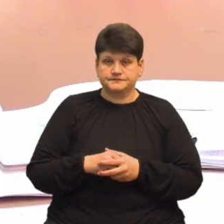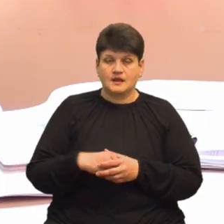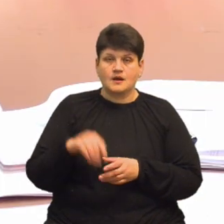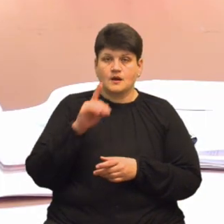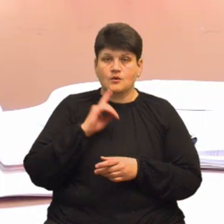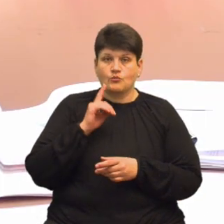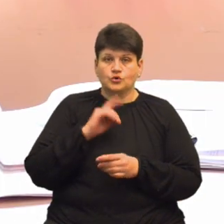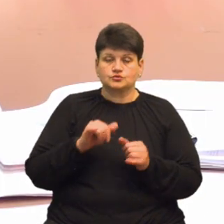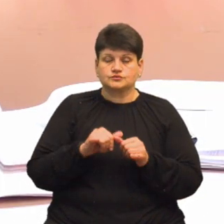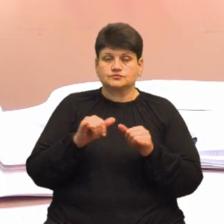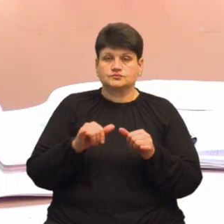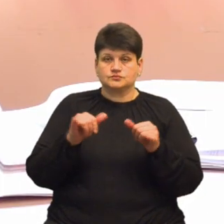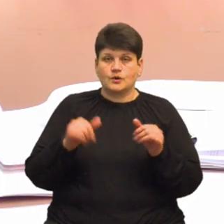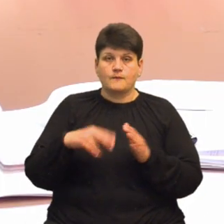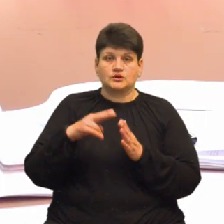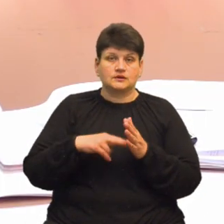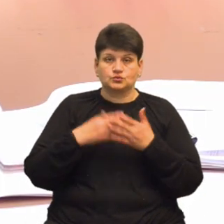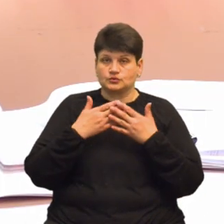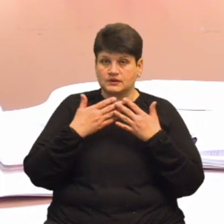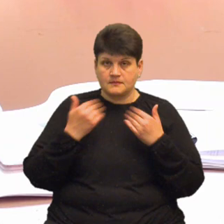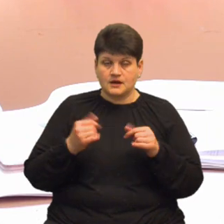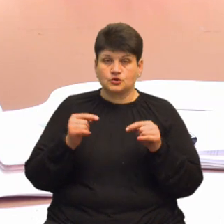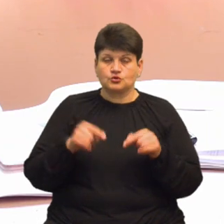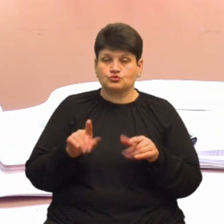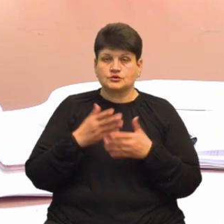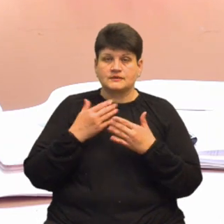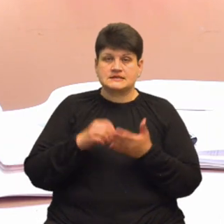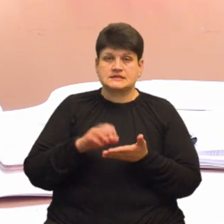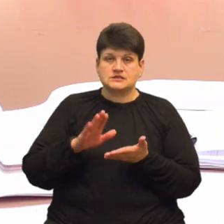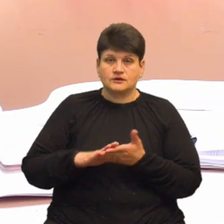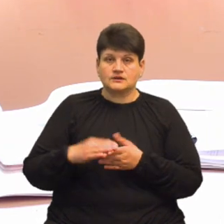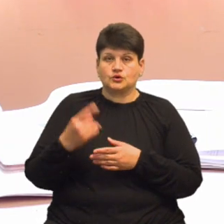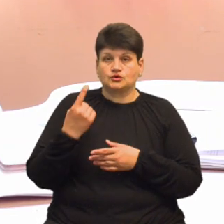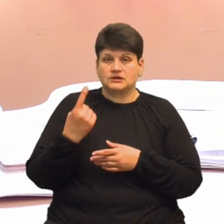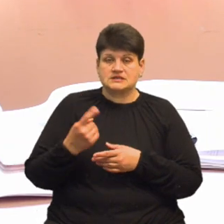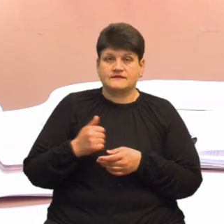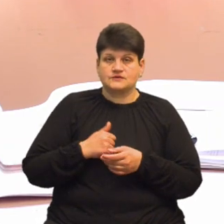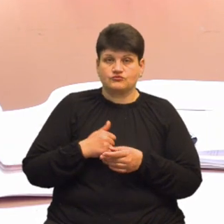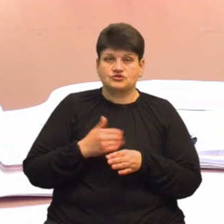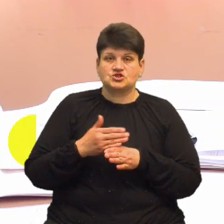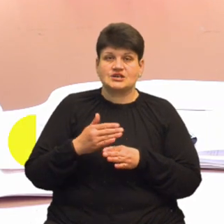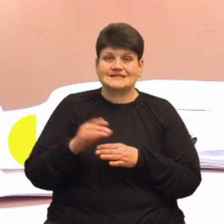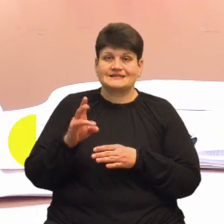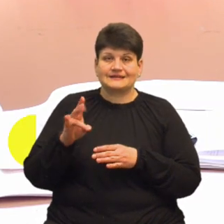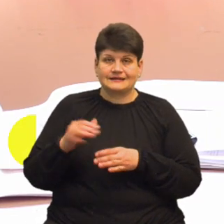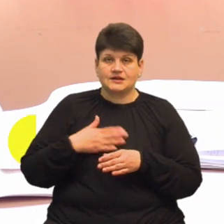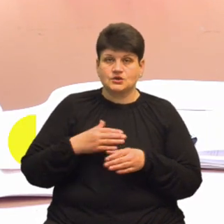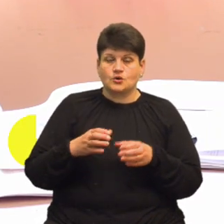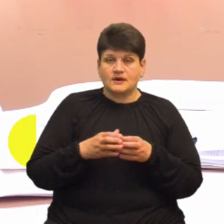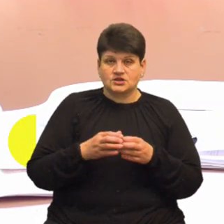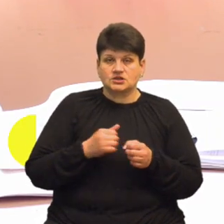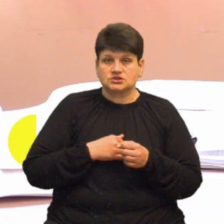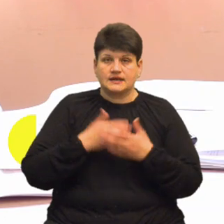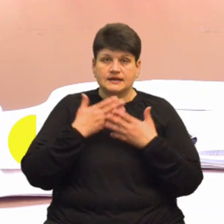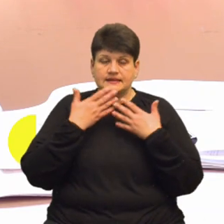приросту податку немає, тому що не зареєстрована жодна з військових частин по нашій громаді. І, не жаль, немає жодного